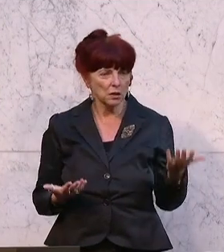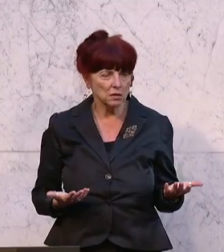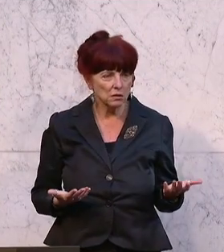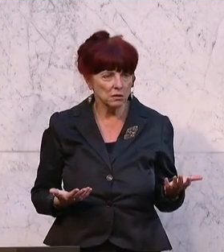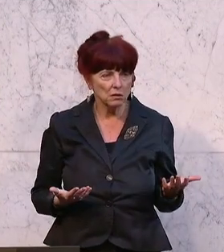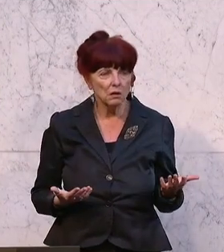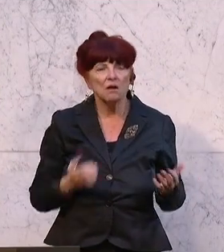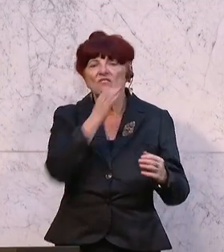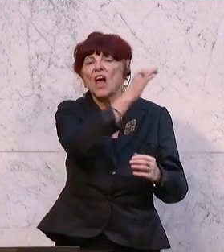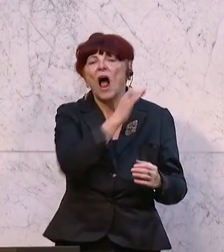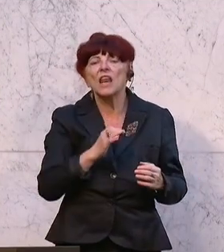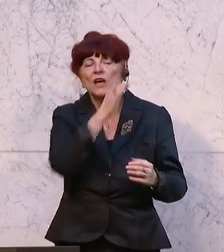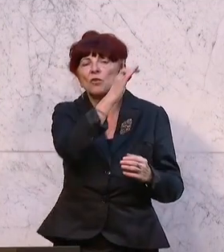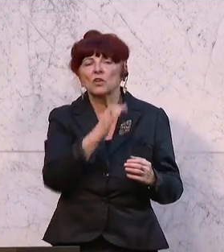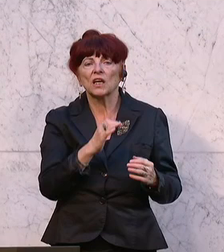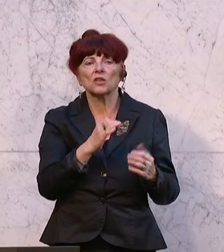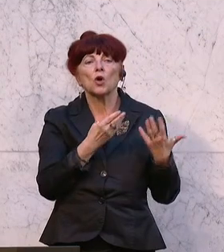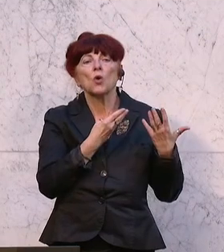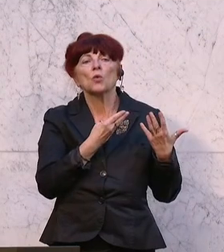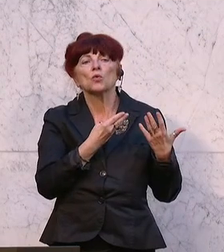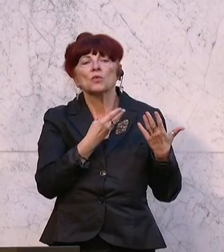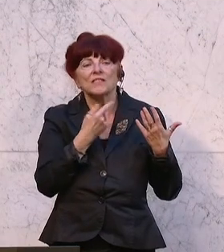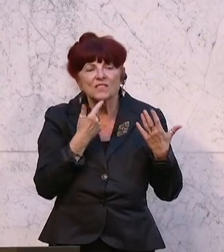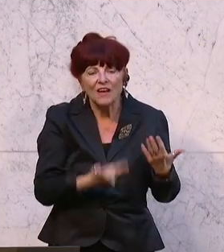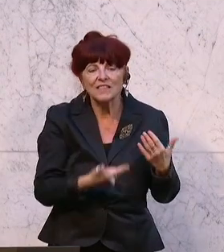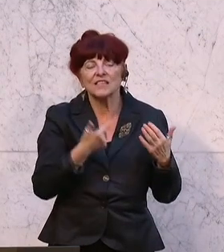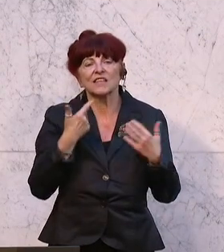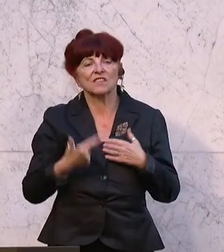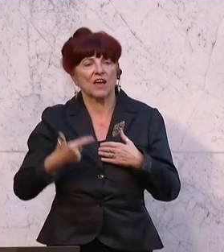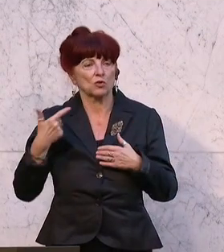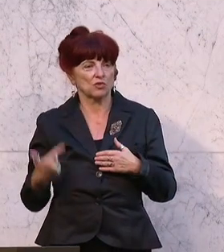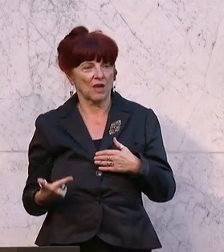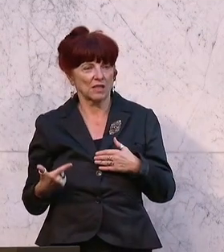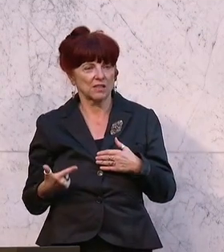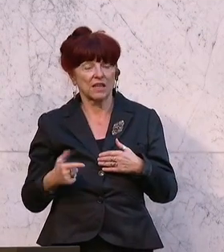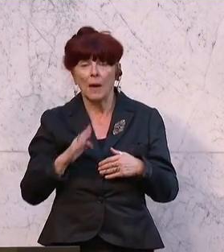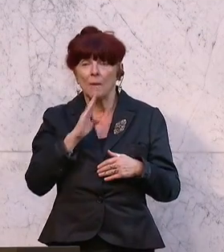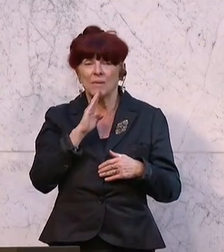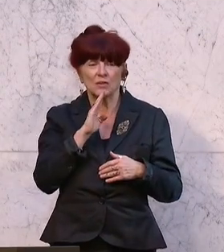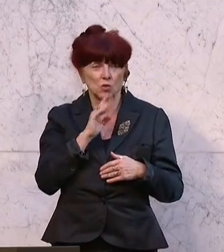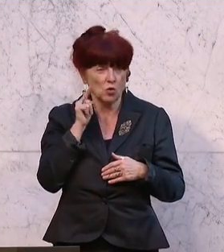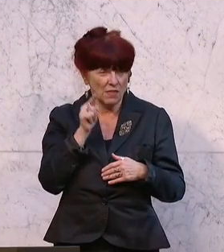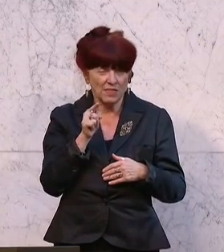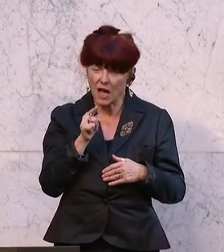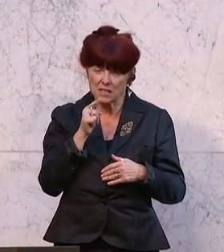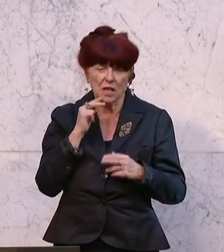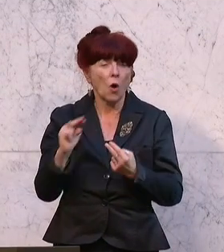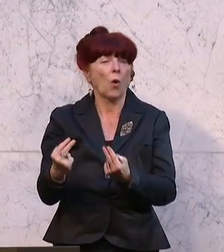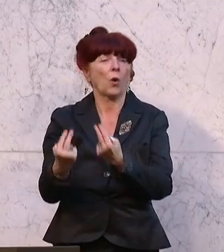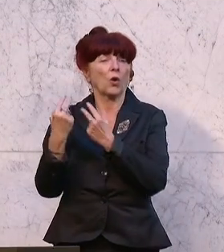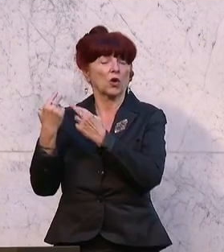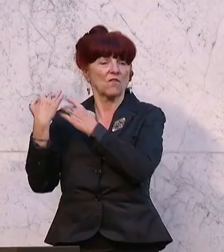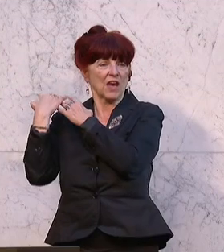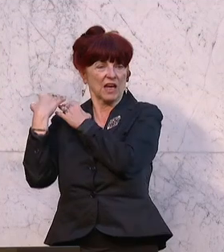der Aliquotierung 2022 von den Pensionen, das wollen wir rückwirkend verändern,